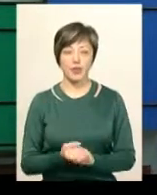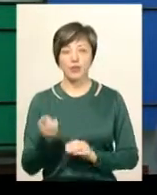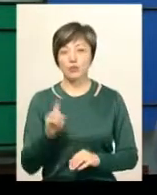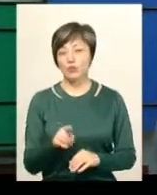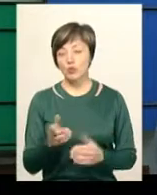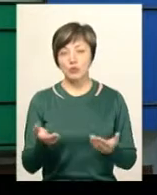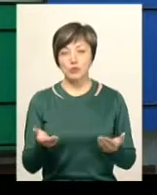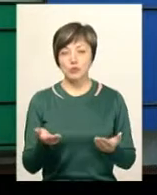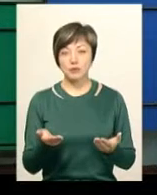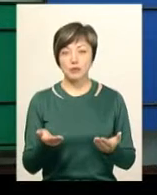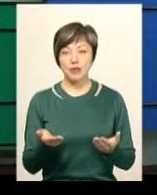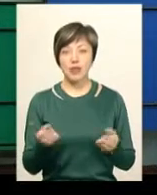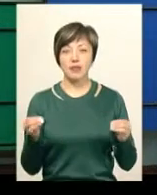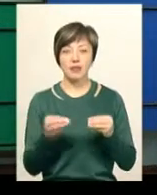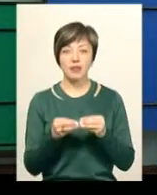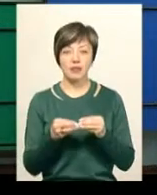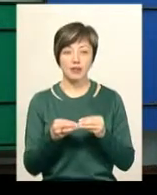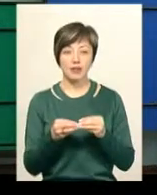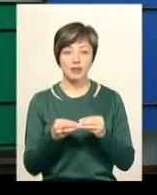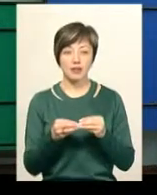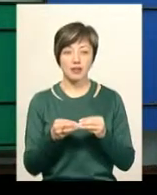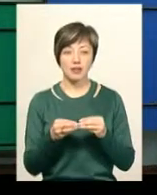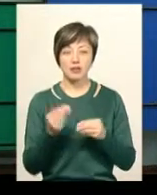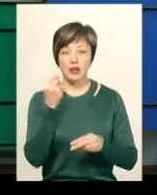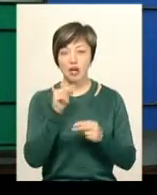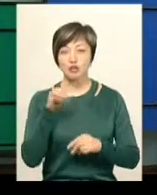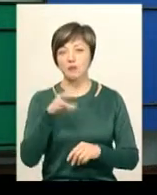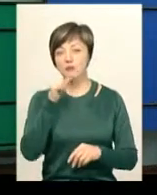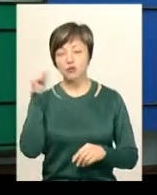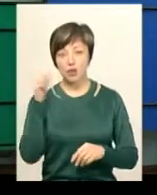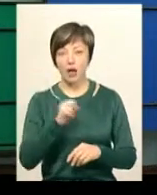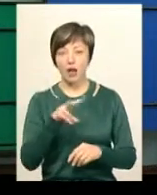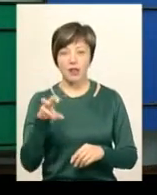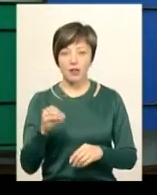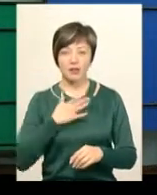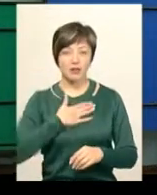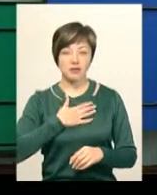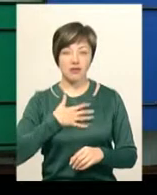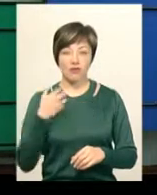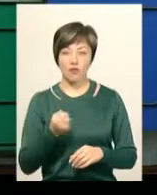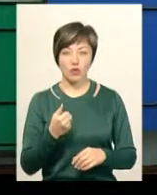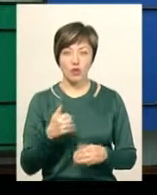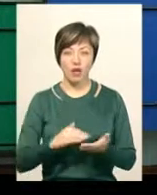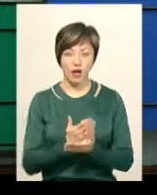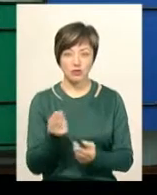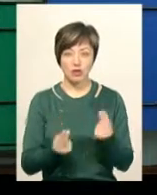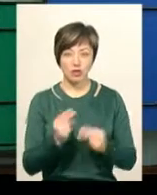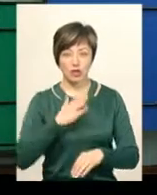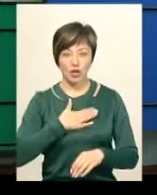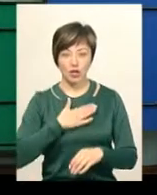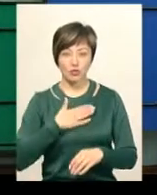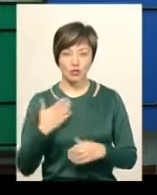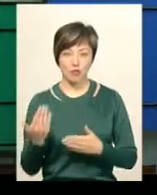на 10 кращий, ніж вчора, але абсолютно не задоволений ані якостю гри нашого